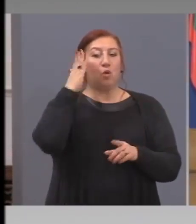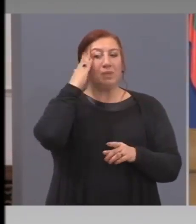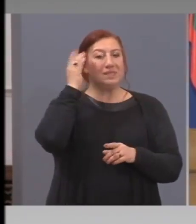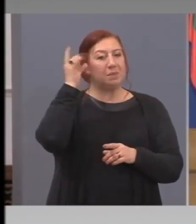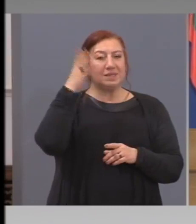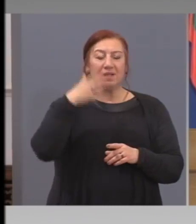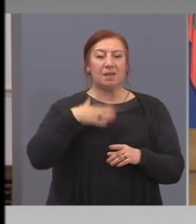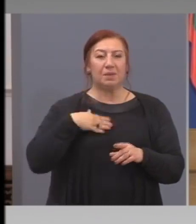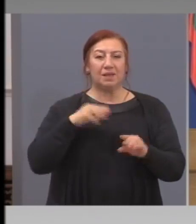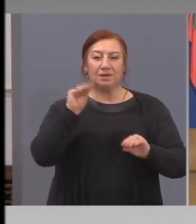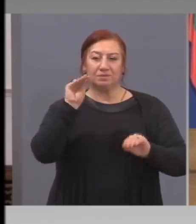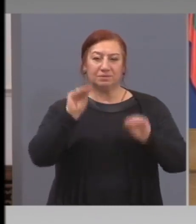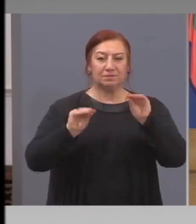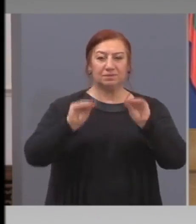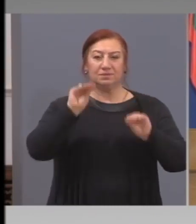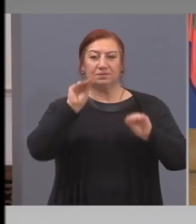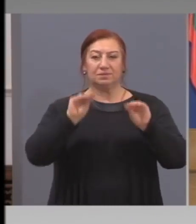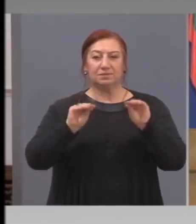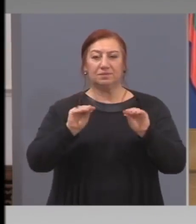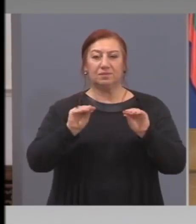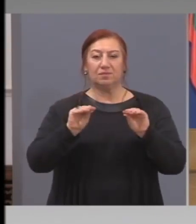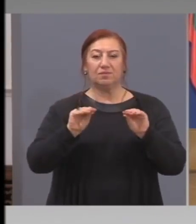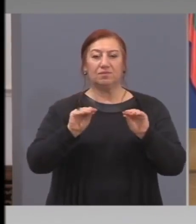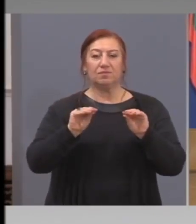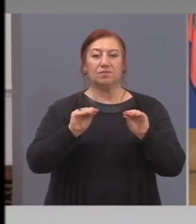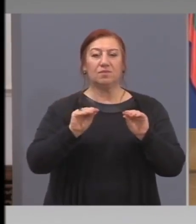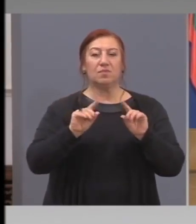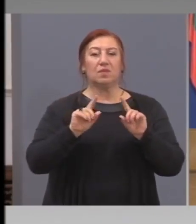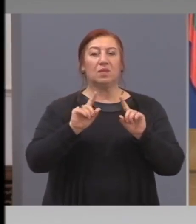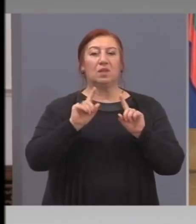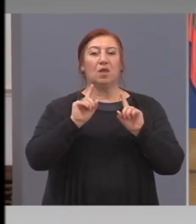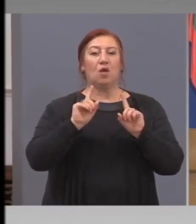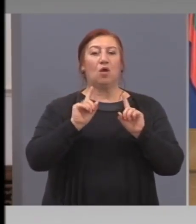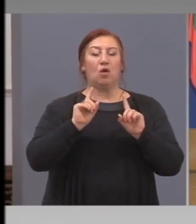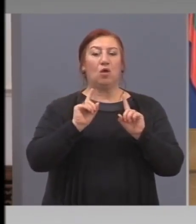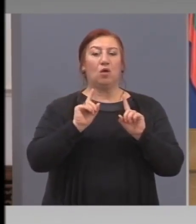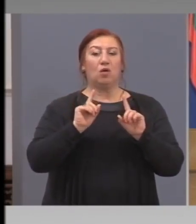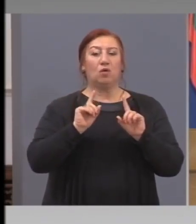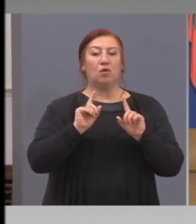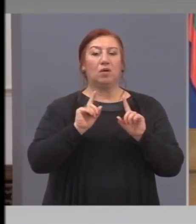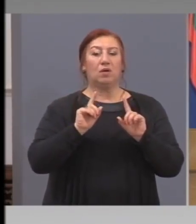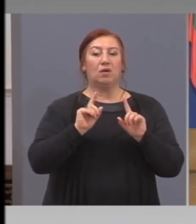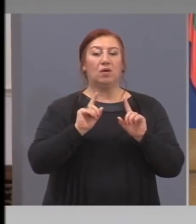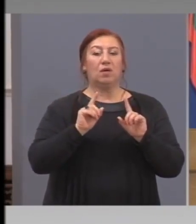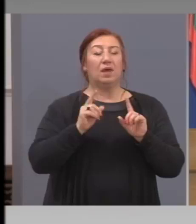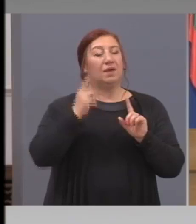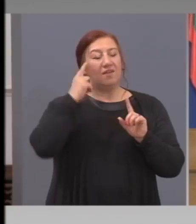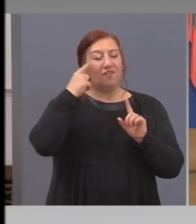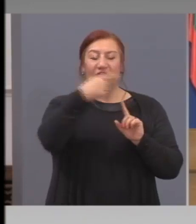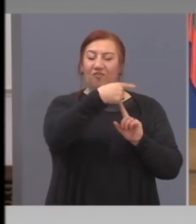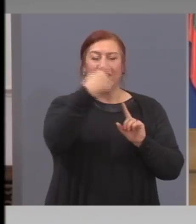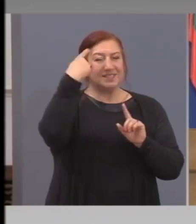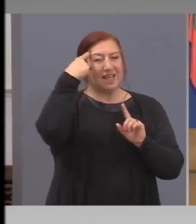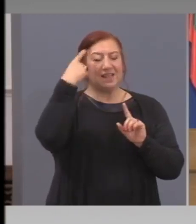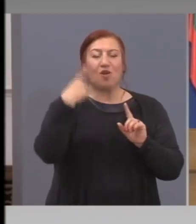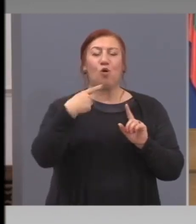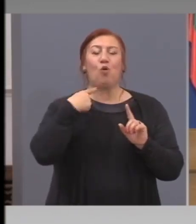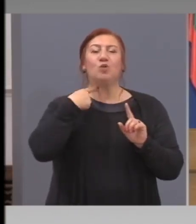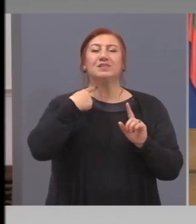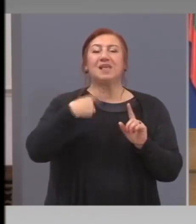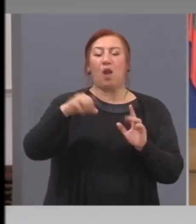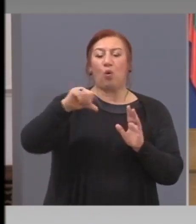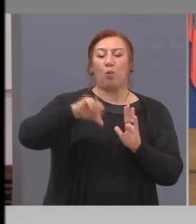колко е загубила економиката на България. Колко е загубила економиката на България от както